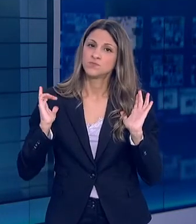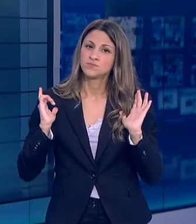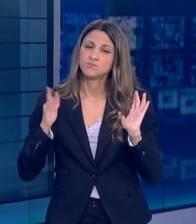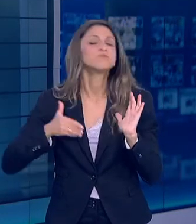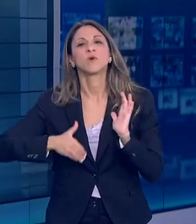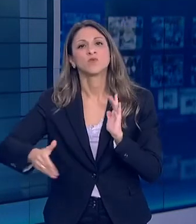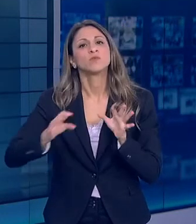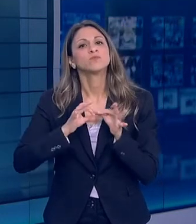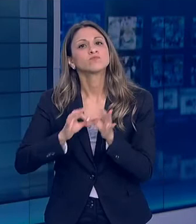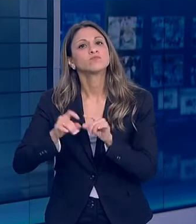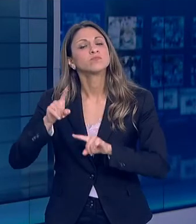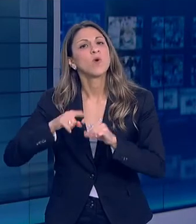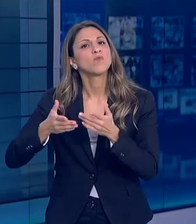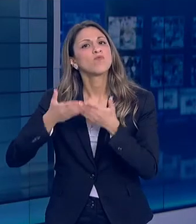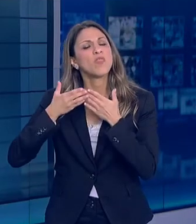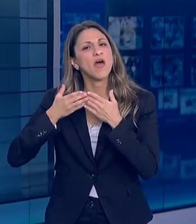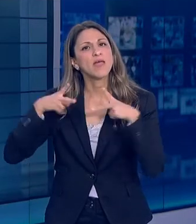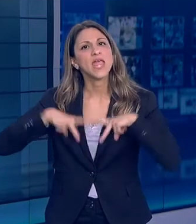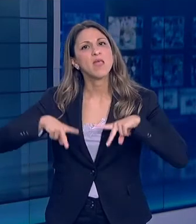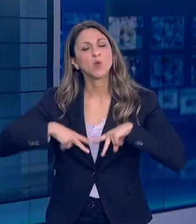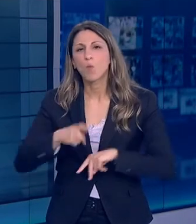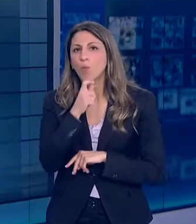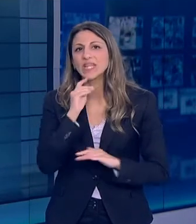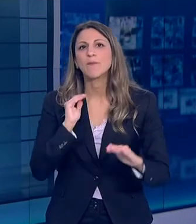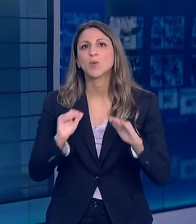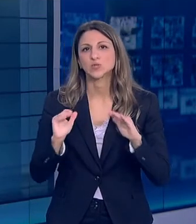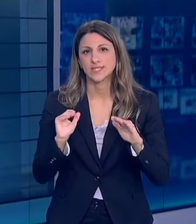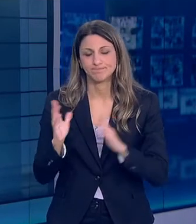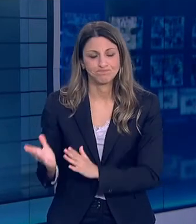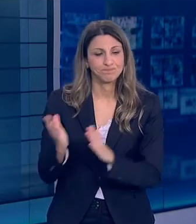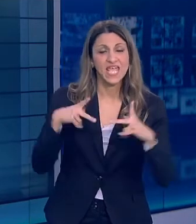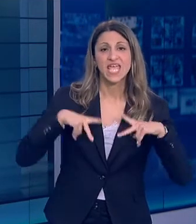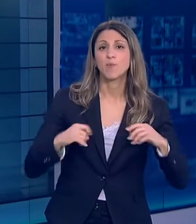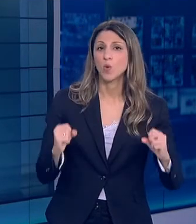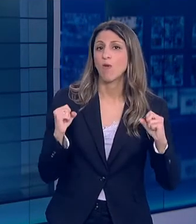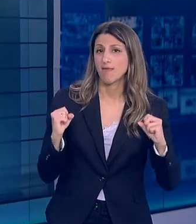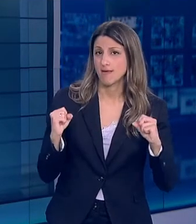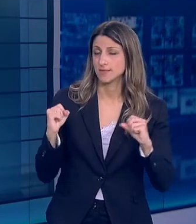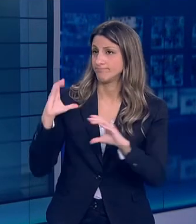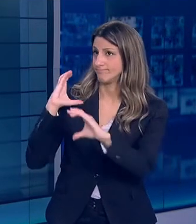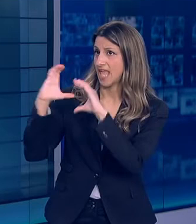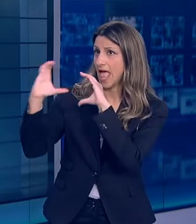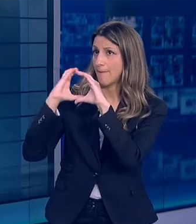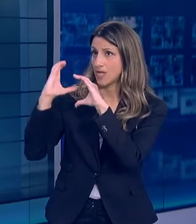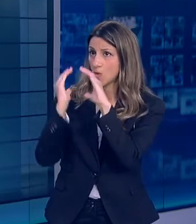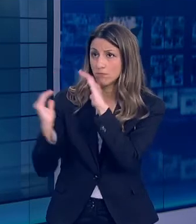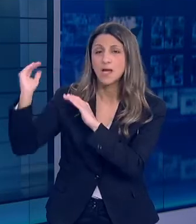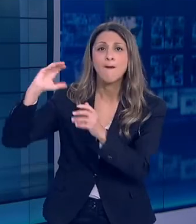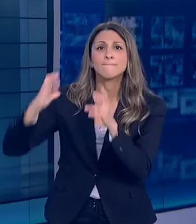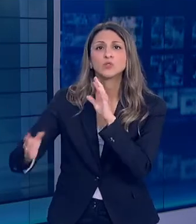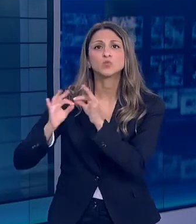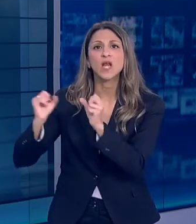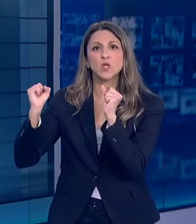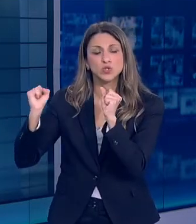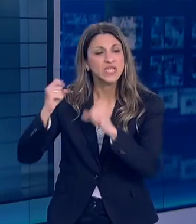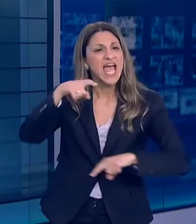βοηθά στο μέλλον το Υπουργείο Πολιτικής Προστασίας Το Υπουργείο Υγείας παραμένει σε επικοινωνία με τον Παγκόσμιο Οργανισμό Υγείας με τις ελληνικές